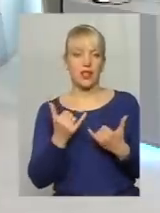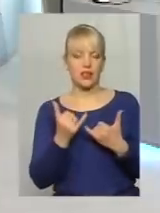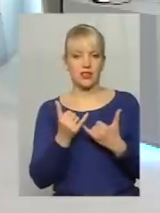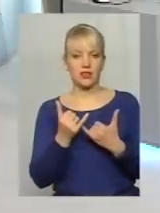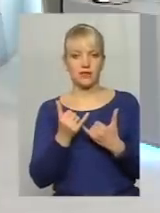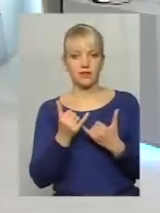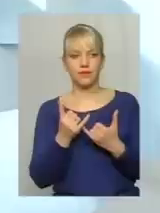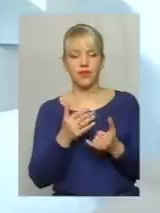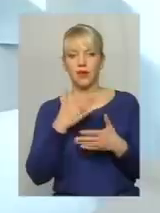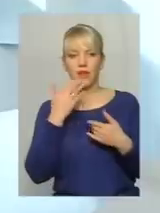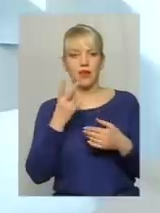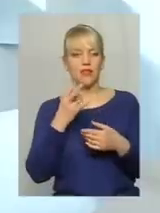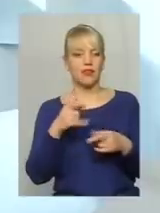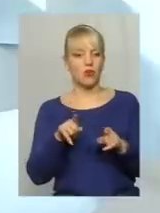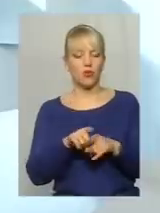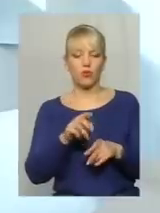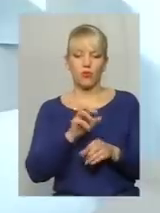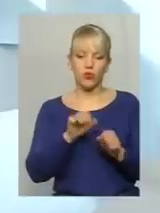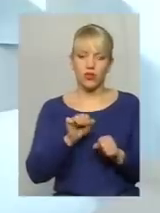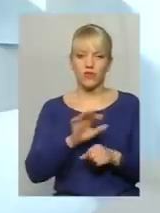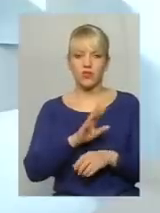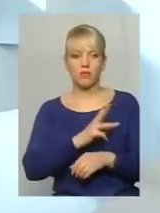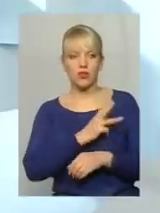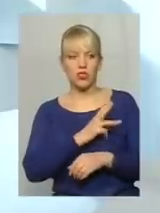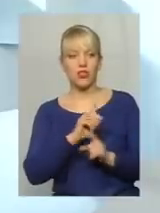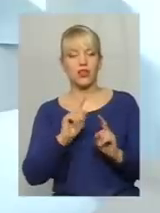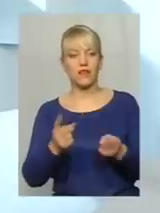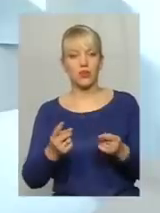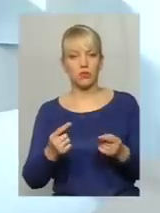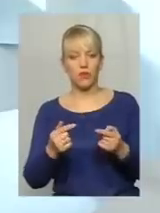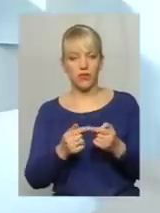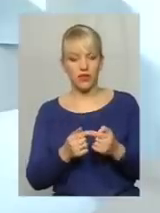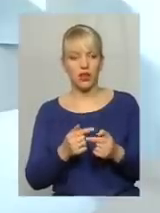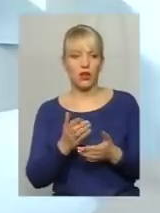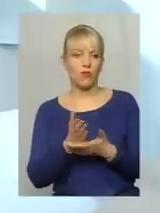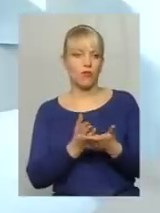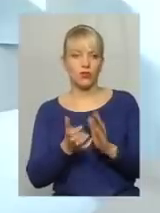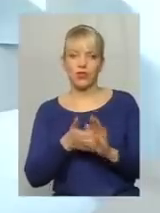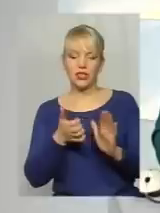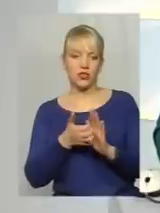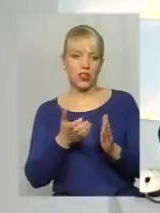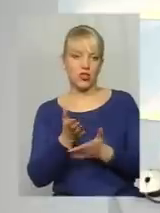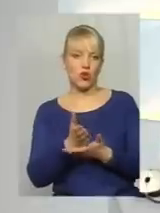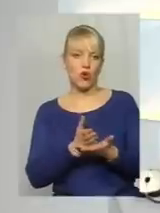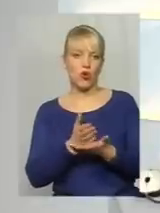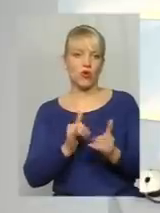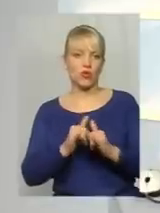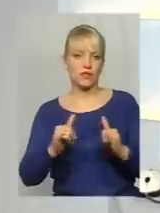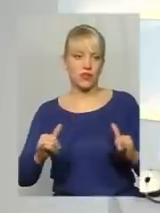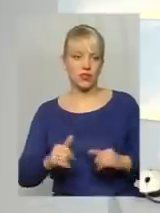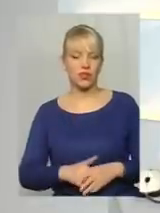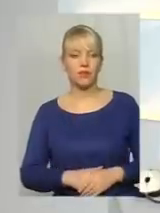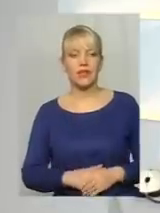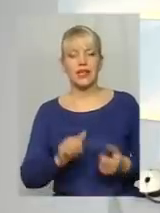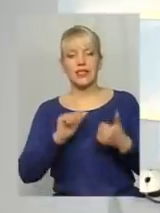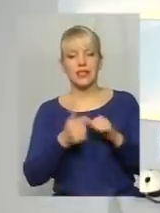немає ні можливості, ні бажання, ні в кого. Відповідно, і послуга недостатньо розвинута. Замість квартплати,